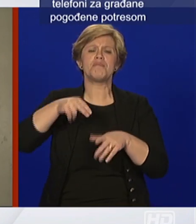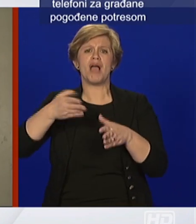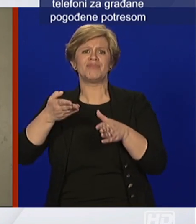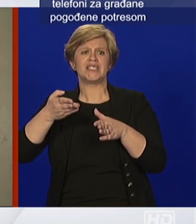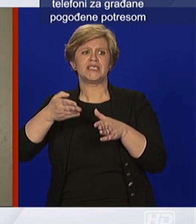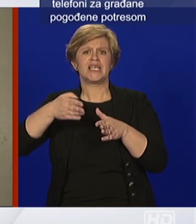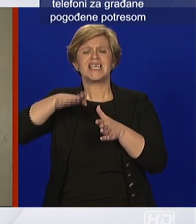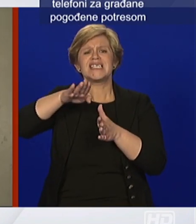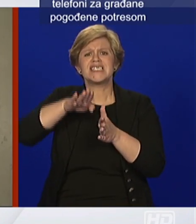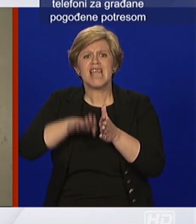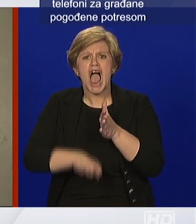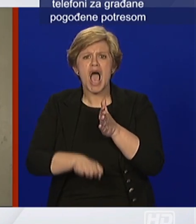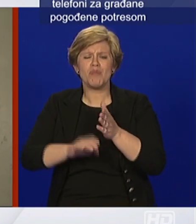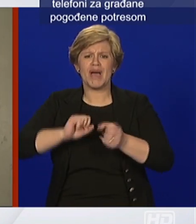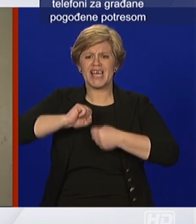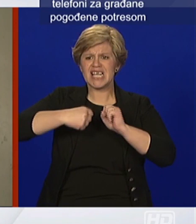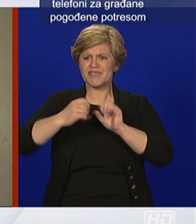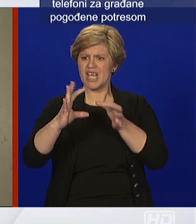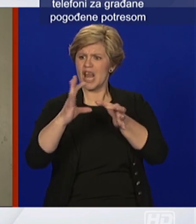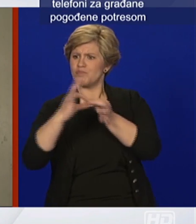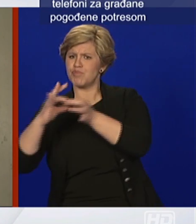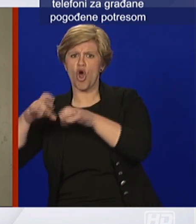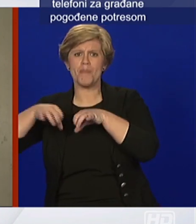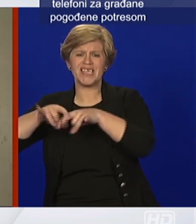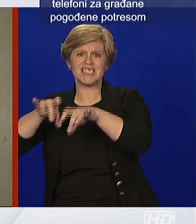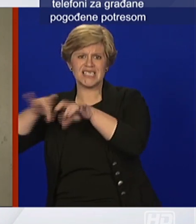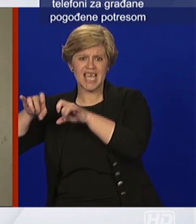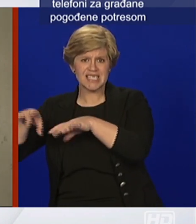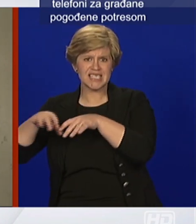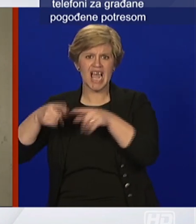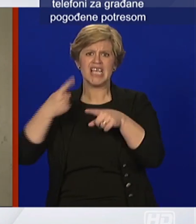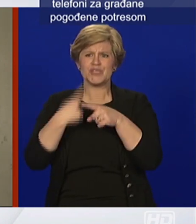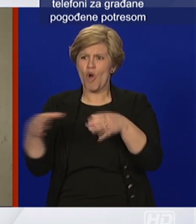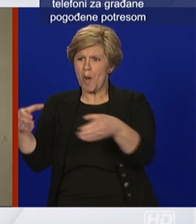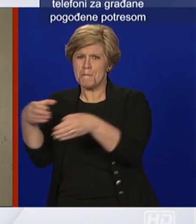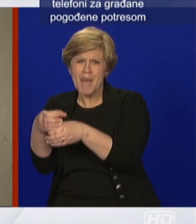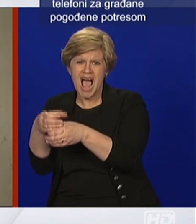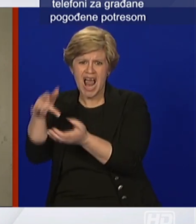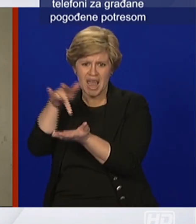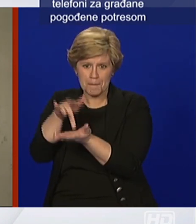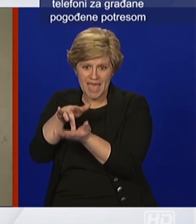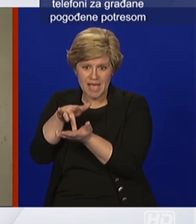cestovnu komunikaciju s obzirom na svoju veličinu primjerice